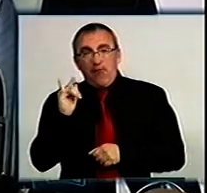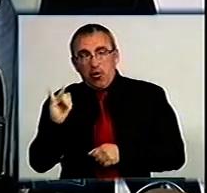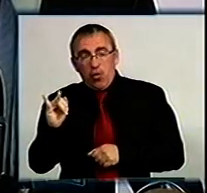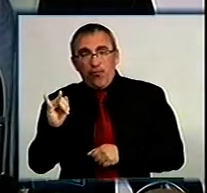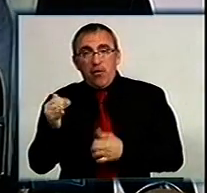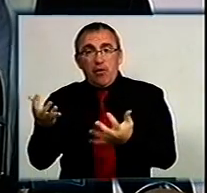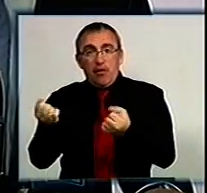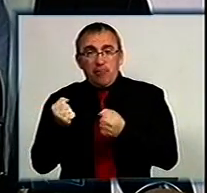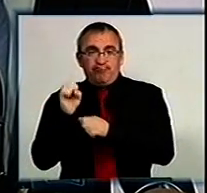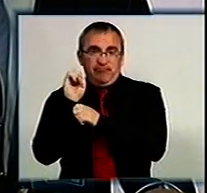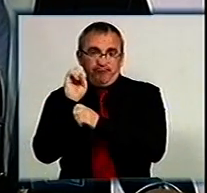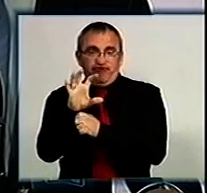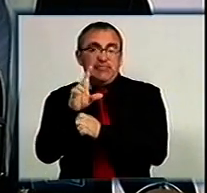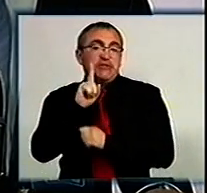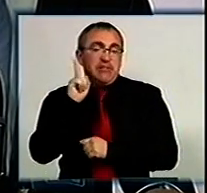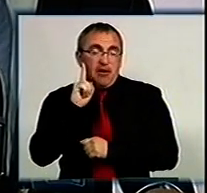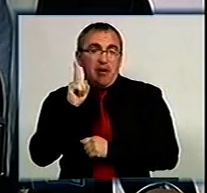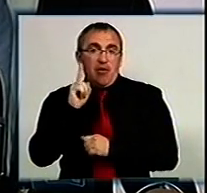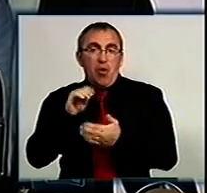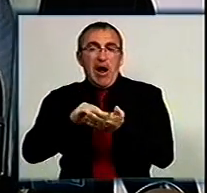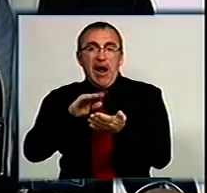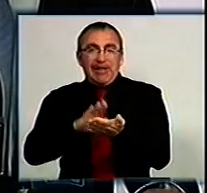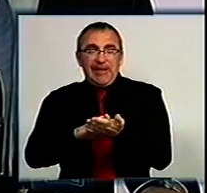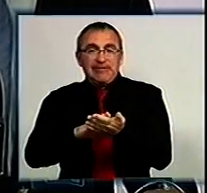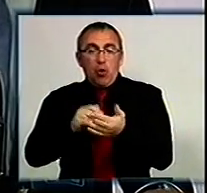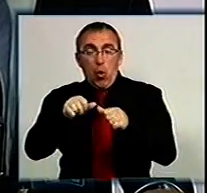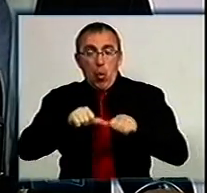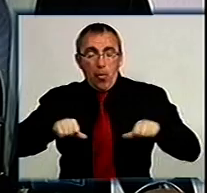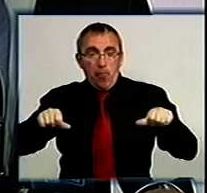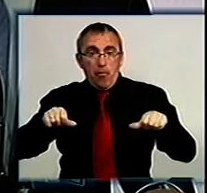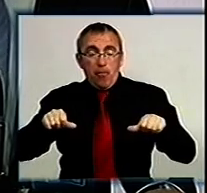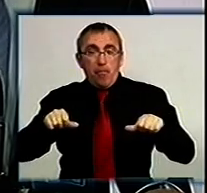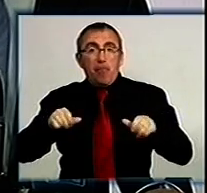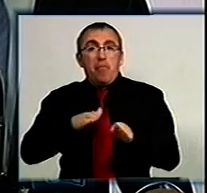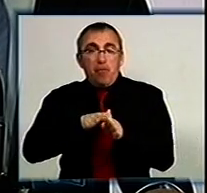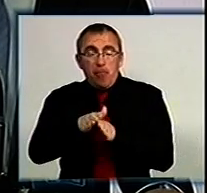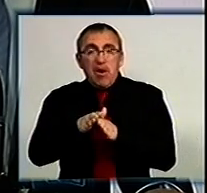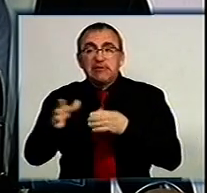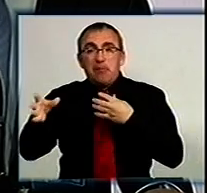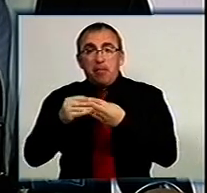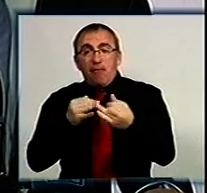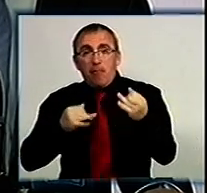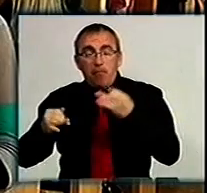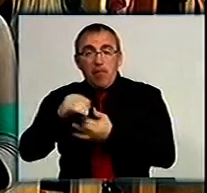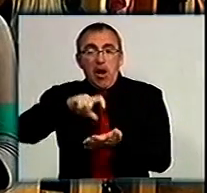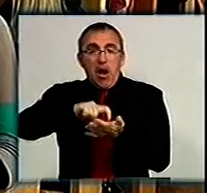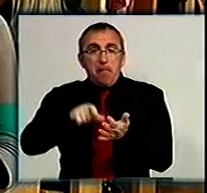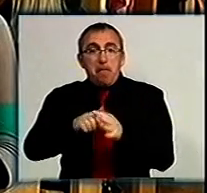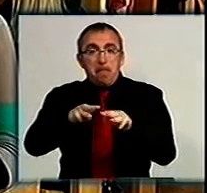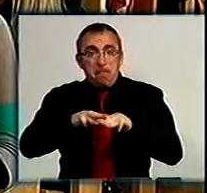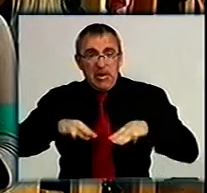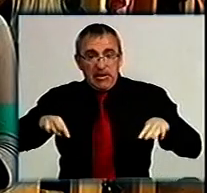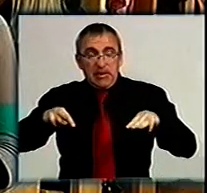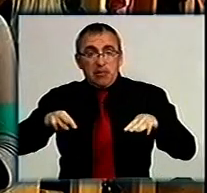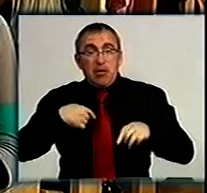зелене світло від атестаційної комісії, відповідно, пройшов співбесіду в кабінеті міністрів. Я